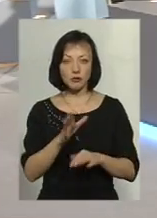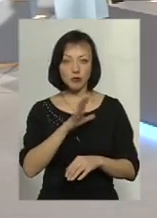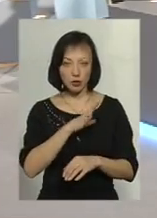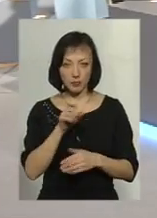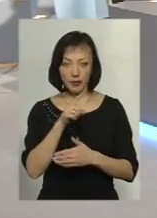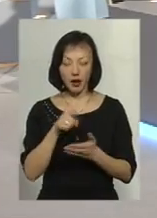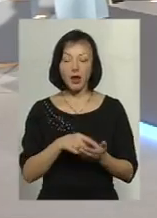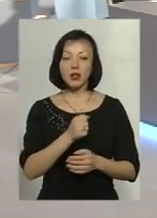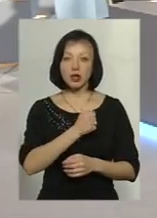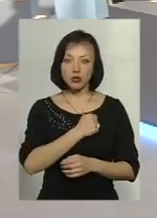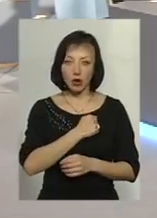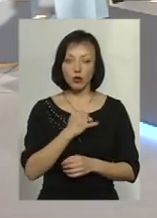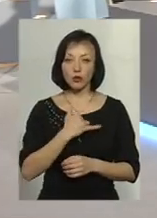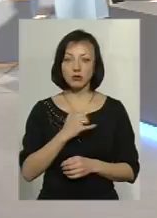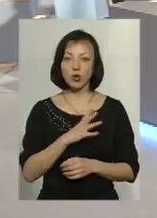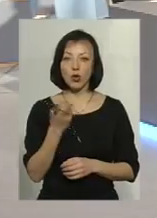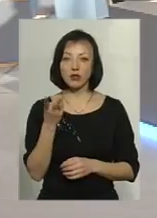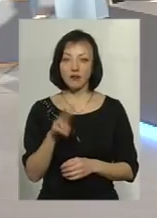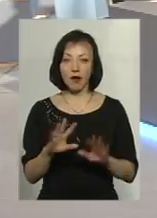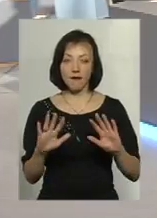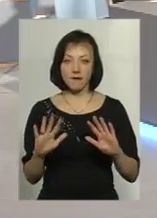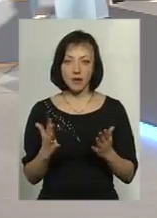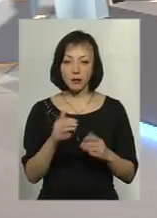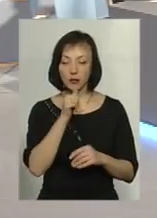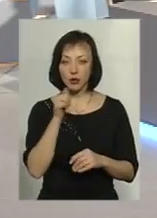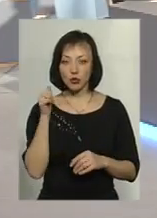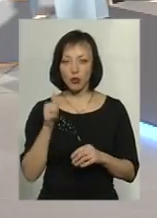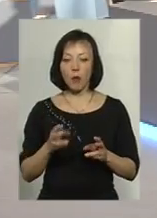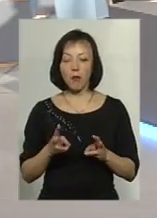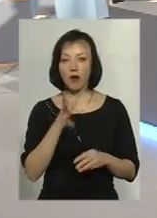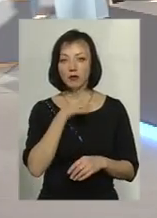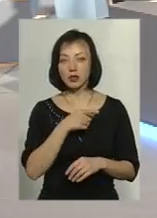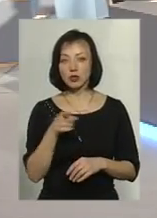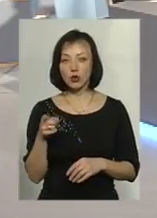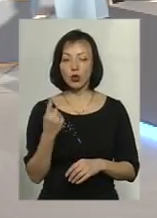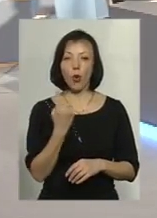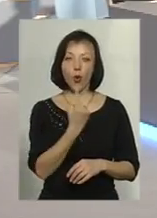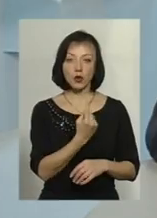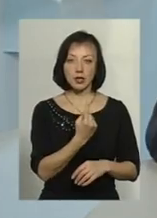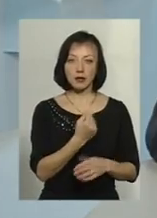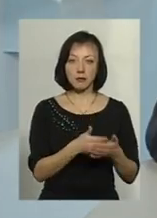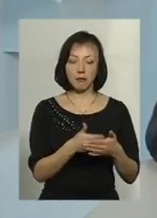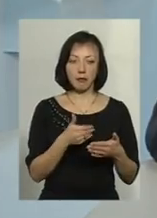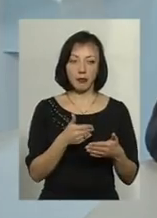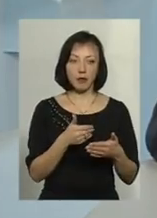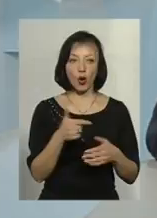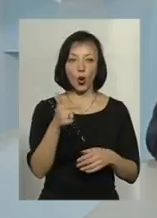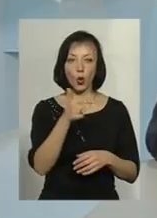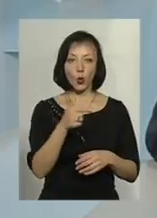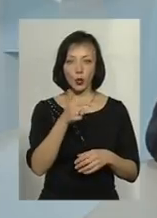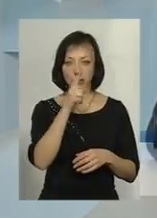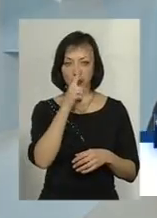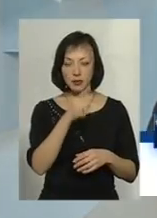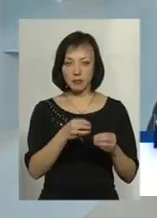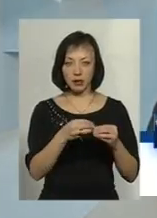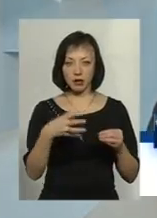Так. На жаль, в було два випадки. В минулому опалювальному сезону, один перед грудня 2015